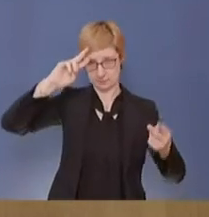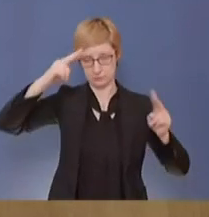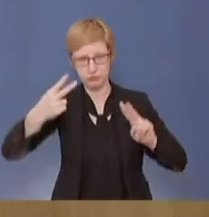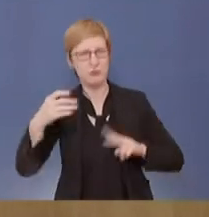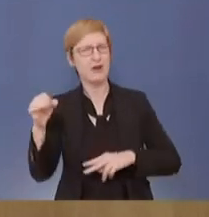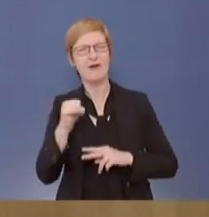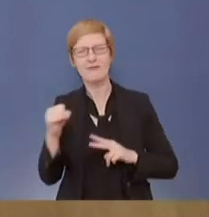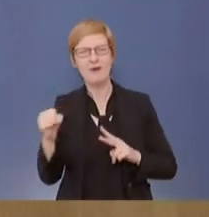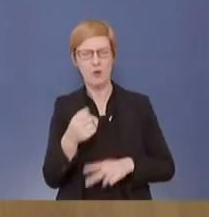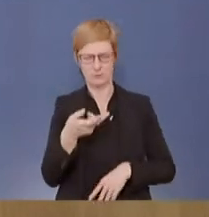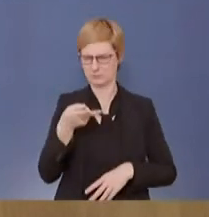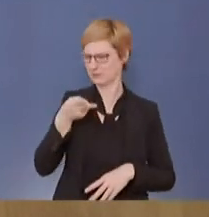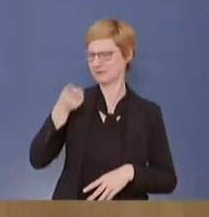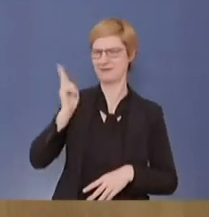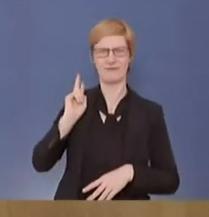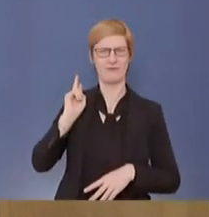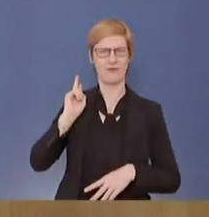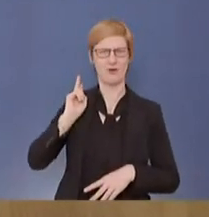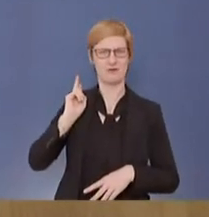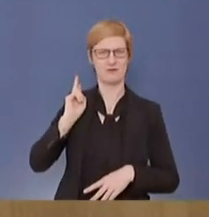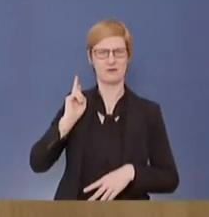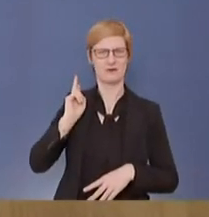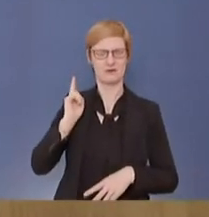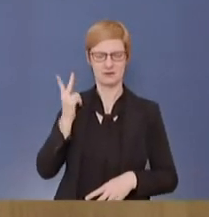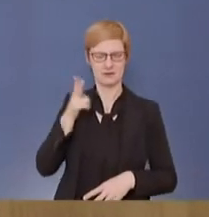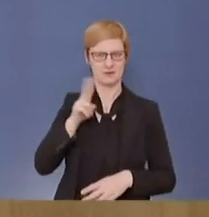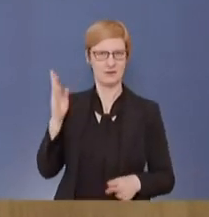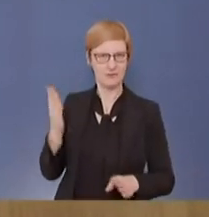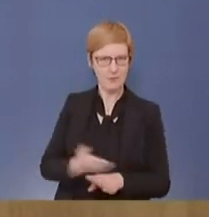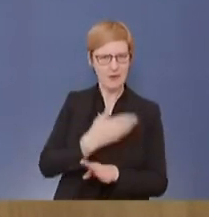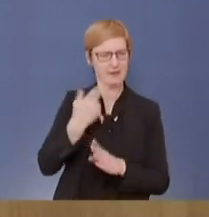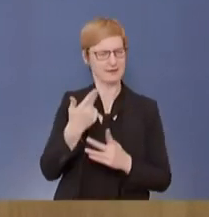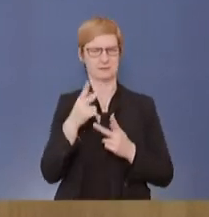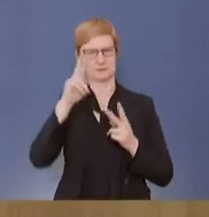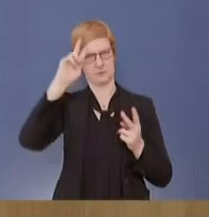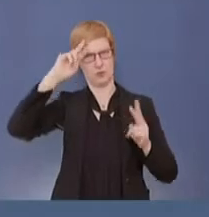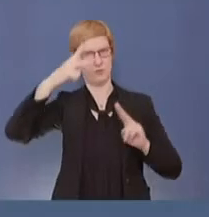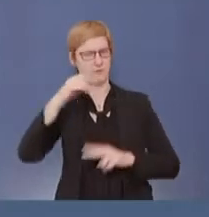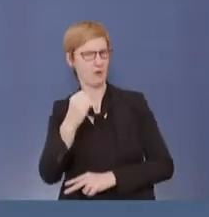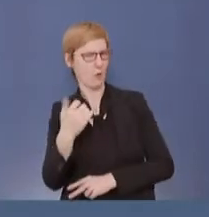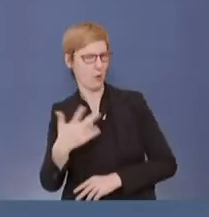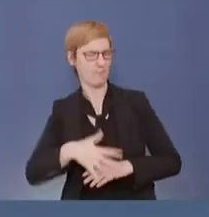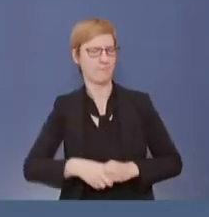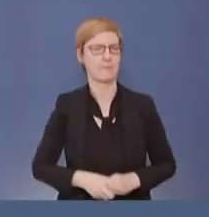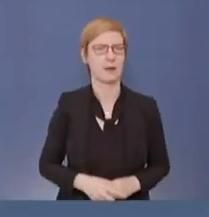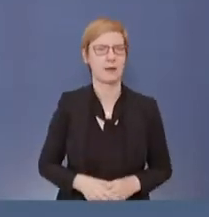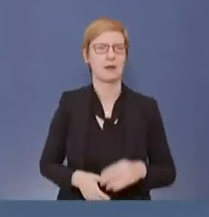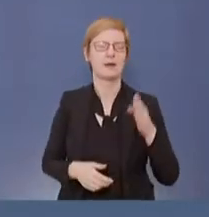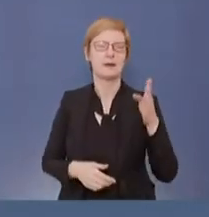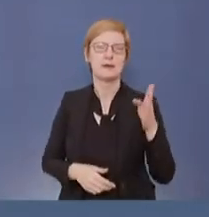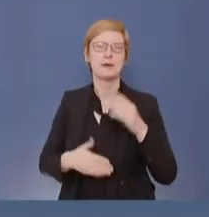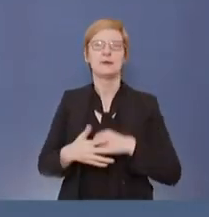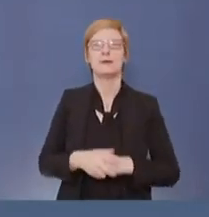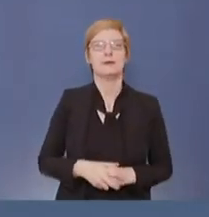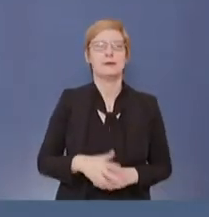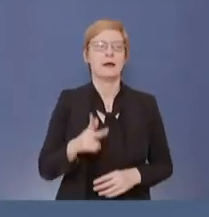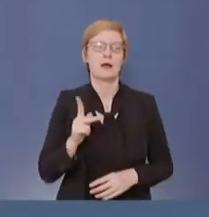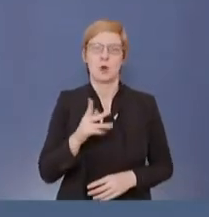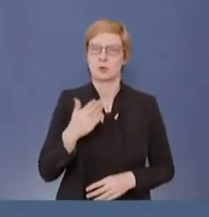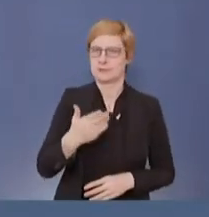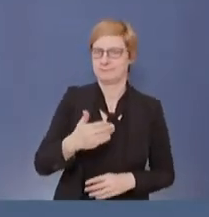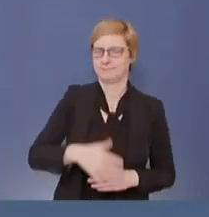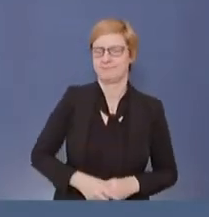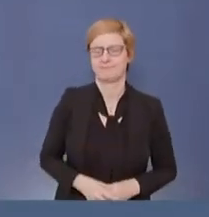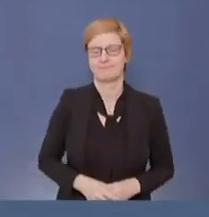innerhalb von zwei Wochen, diese Herangehensweise? Danke. Herr Reitschuster, diese Verordnung ist momentan noch